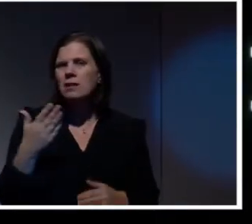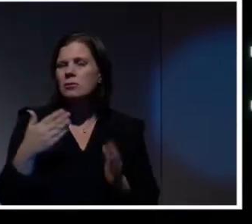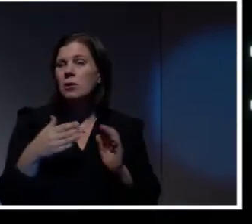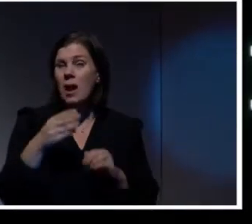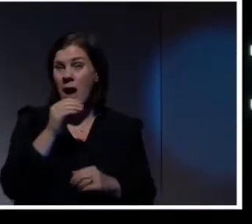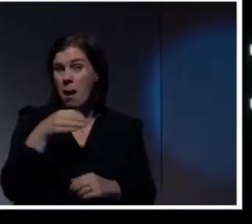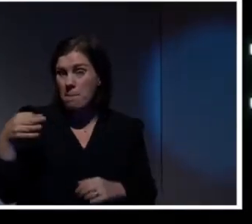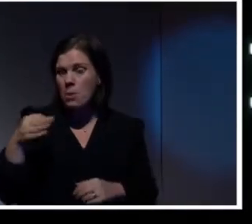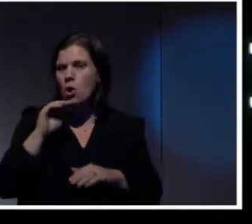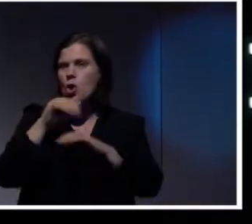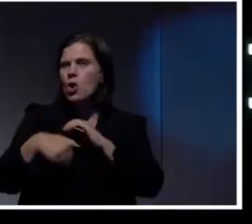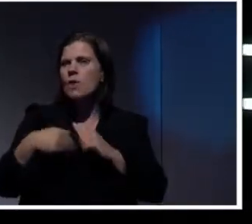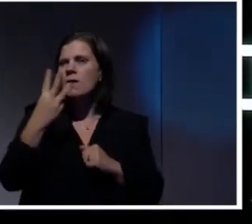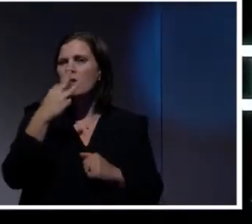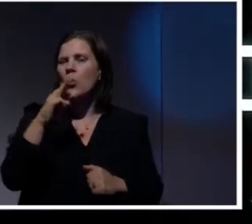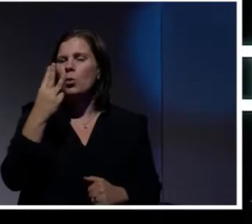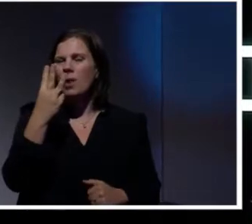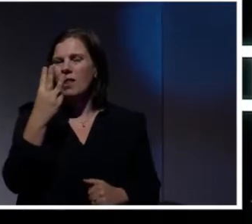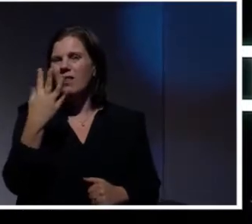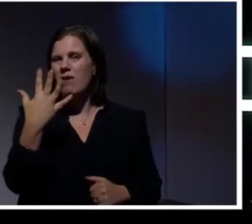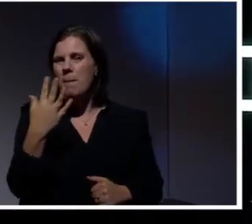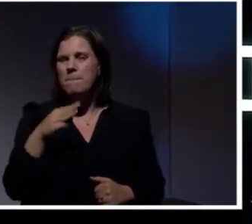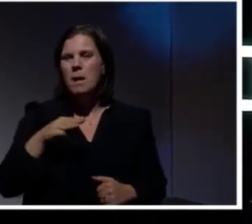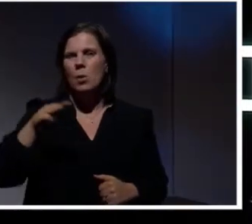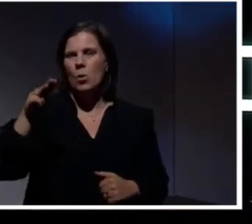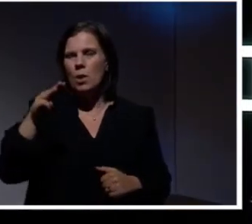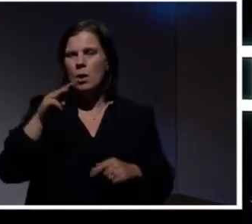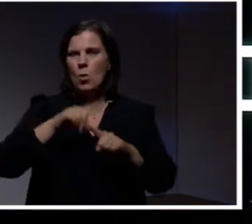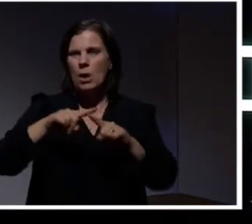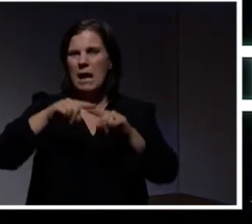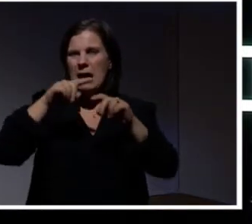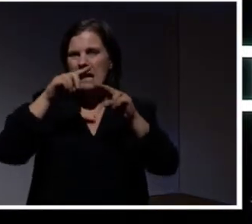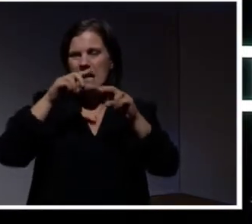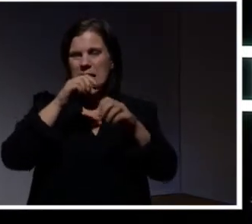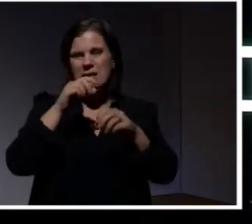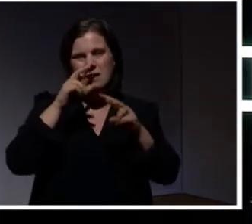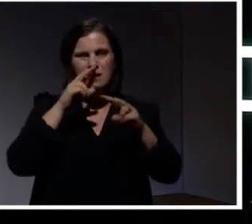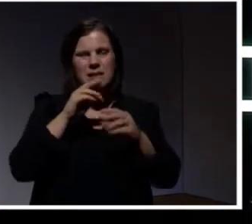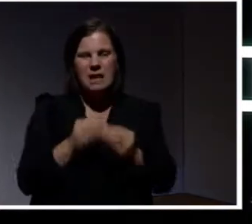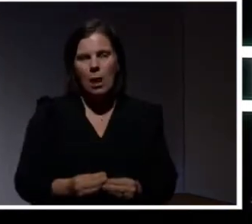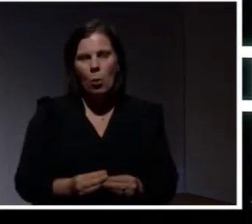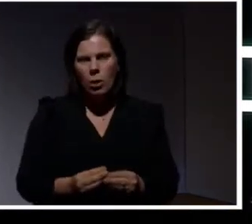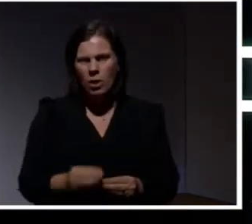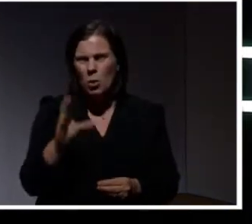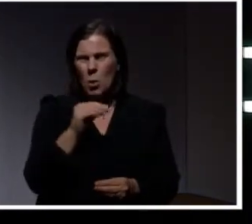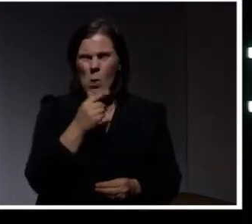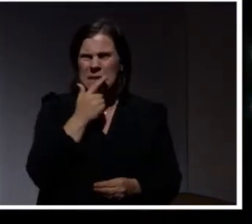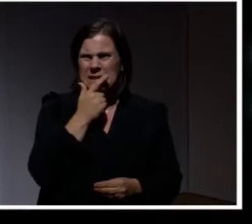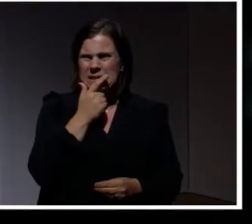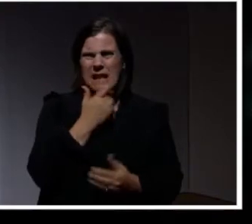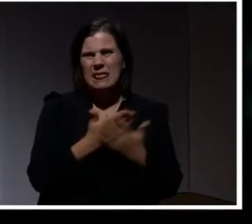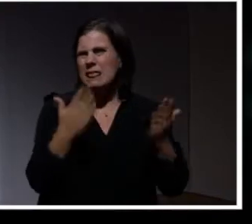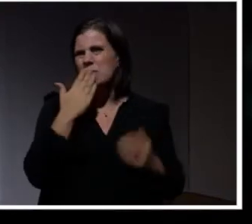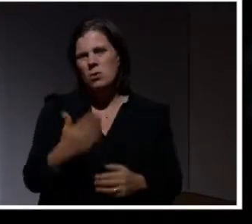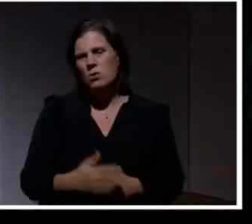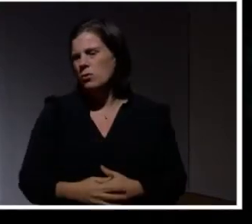hade fått ihop över 335 miljoner installationer. Och då börjar man känna liksom, aj, aj, aj, det här var inte